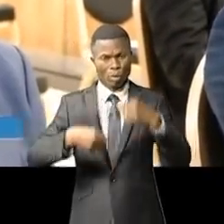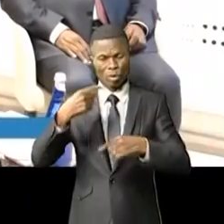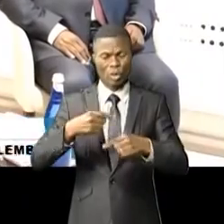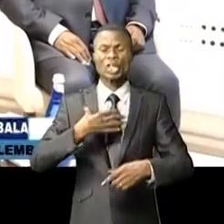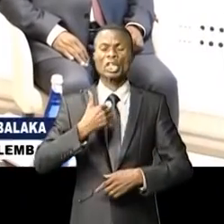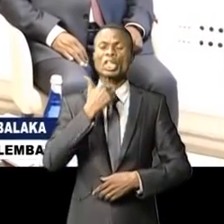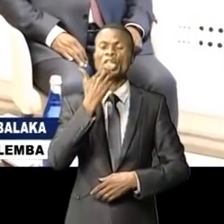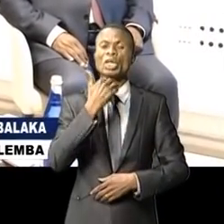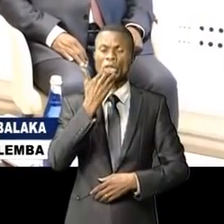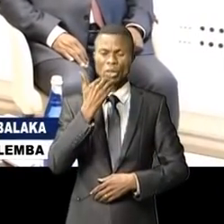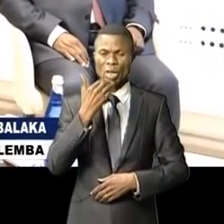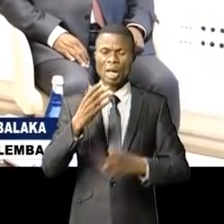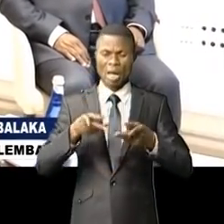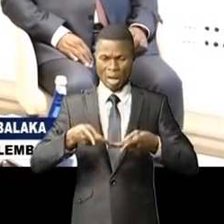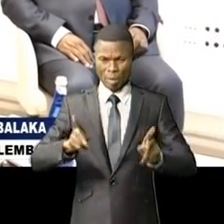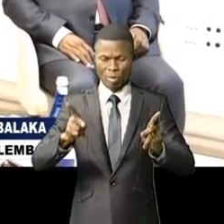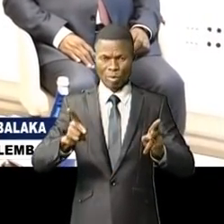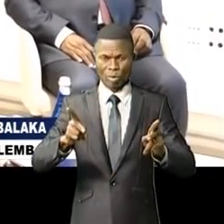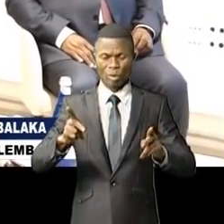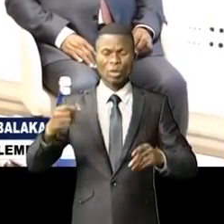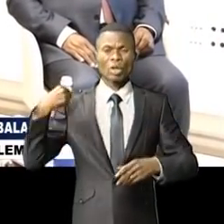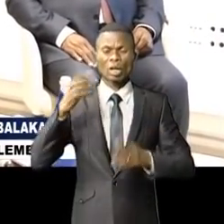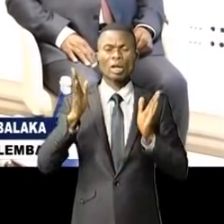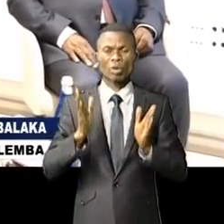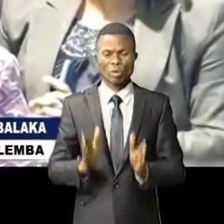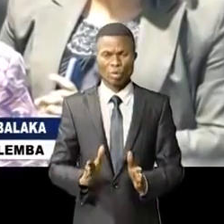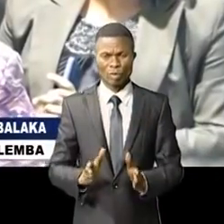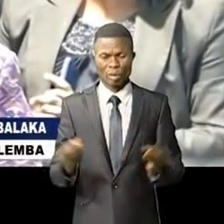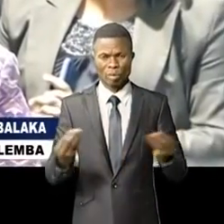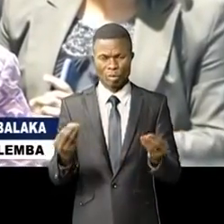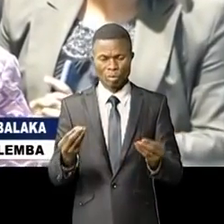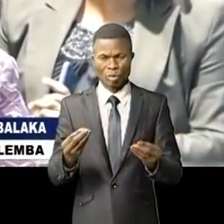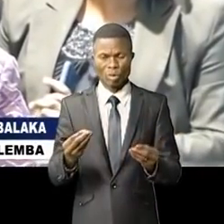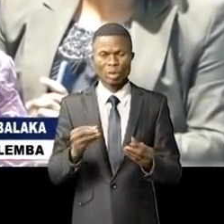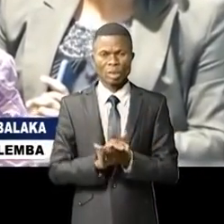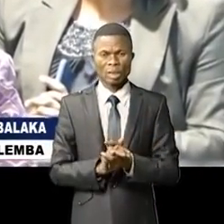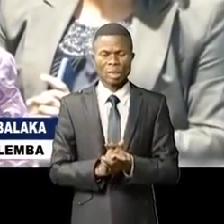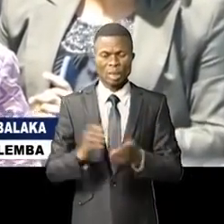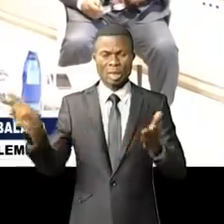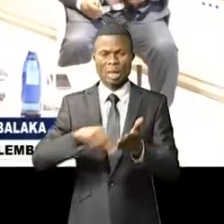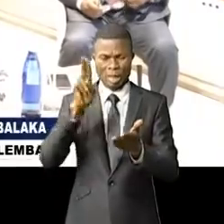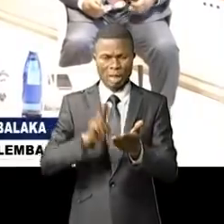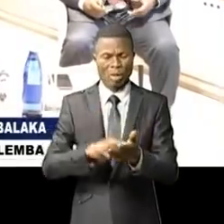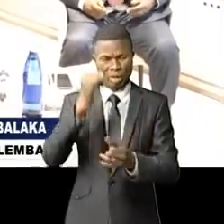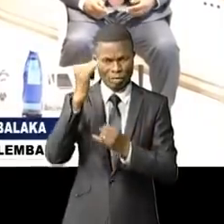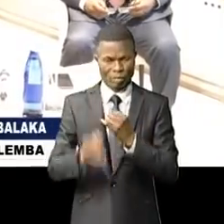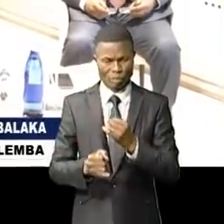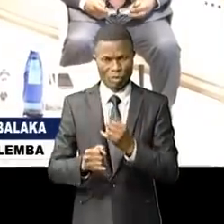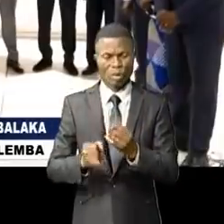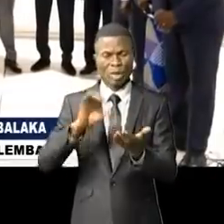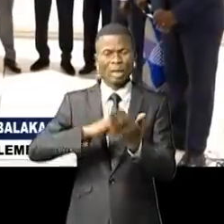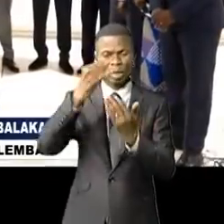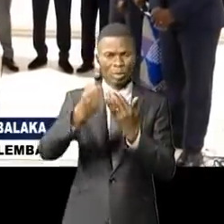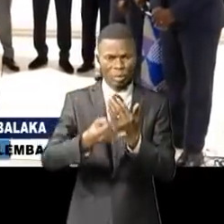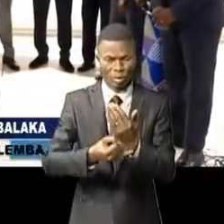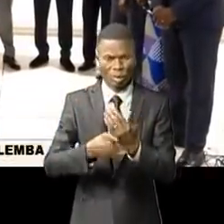fonds sous la direction de l'autorité urbaine pour conclure un accord de finalisation de ces projets